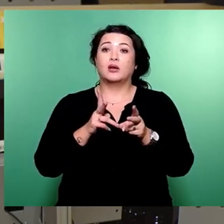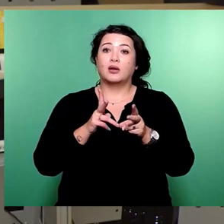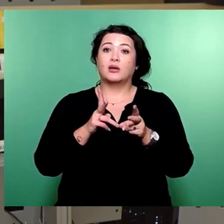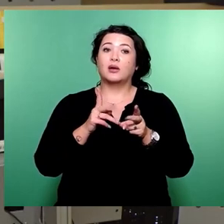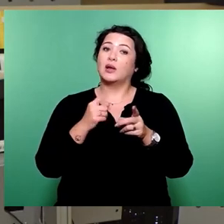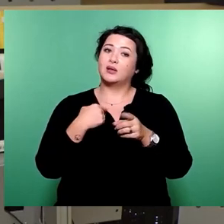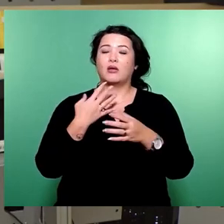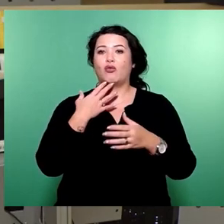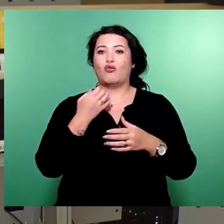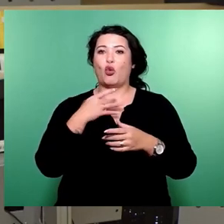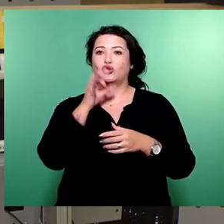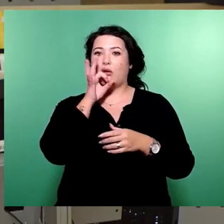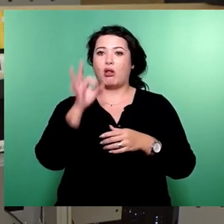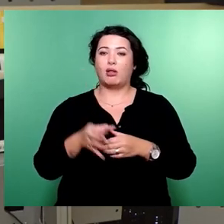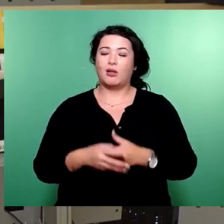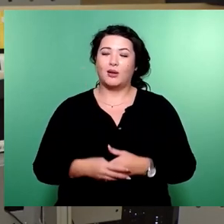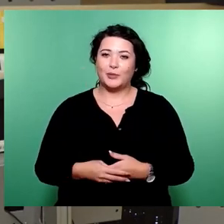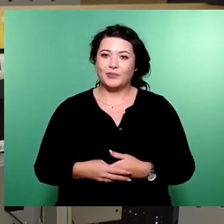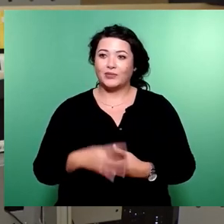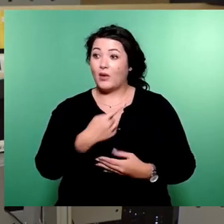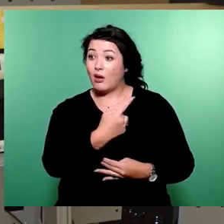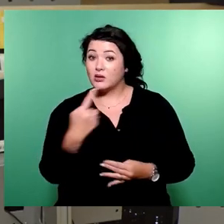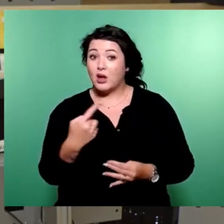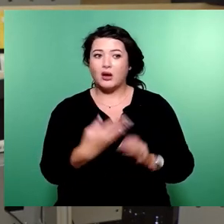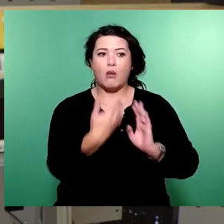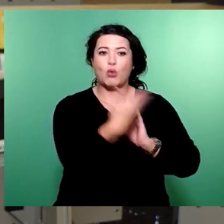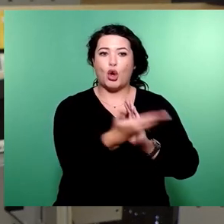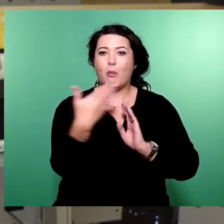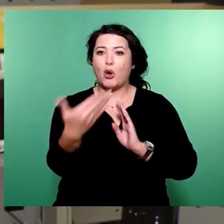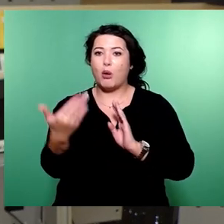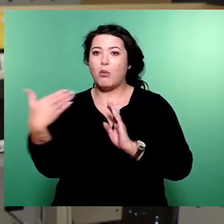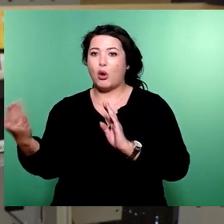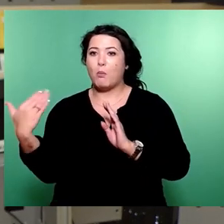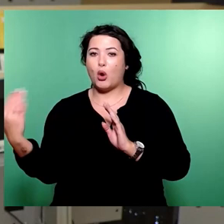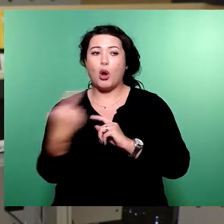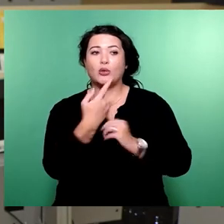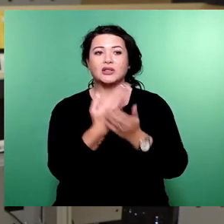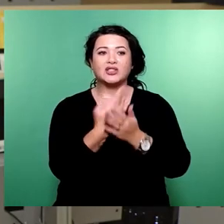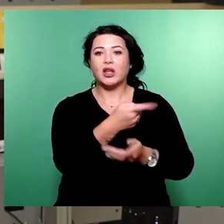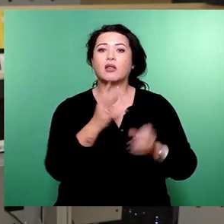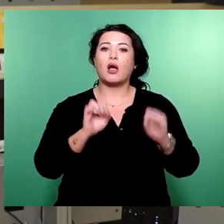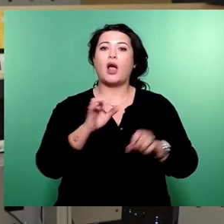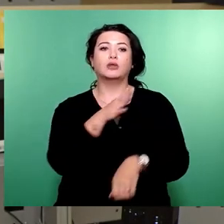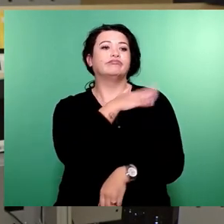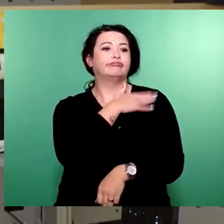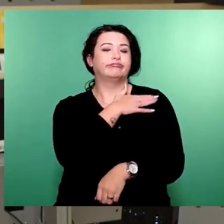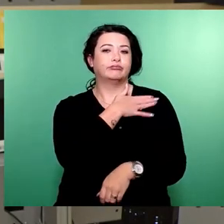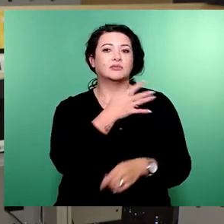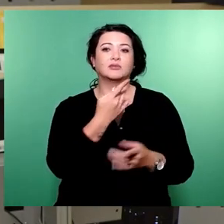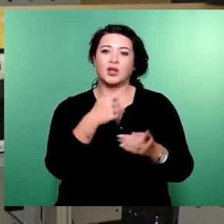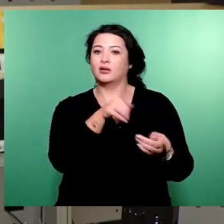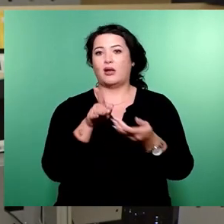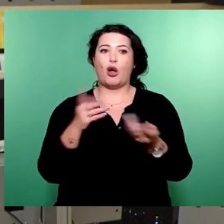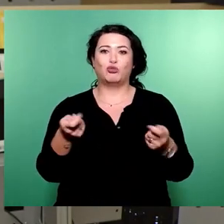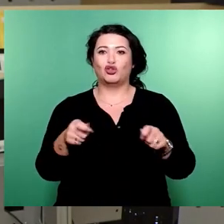übergeben. Jeder hat irgendwas bekommen und so kann sich jeder jetzt irgendwie feiern. Klar ist ja das, was ihr beschließt, deswegen muss es ja gut